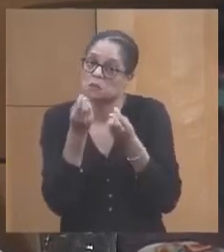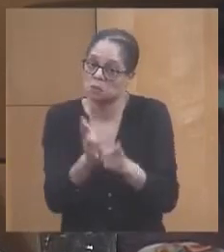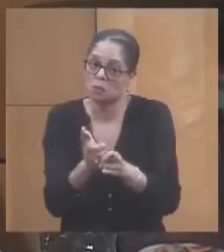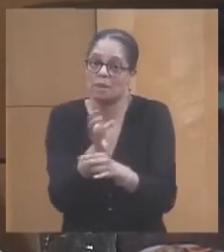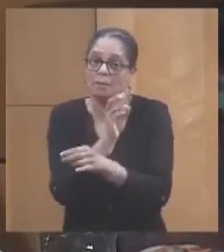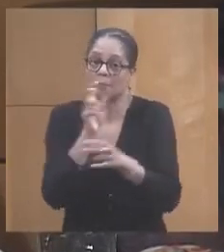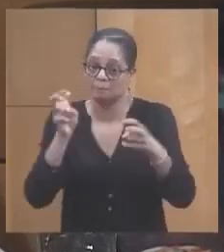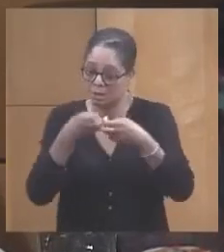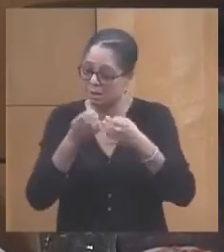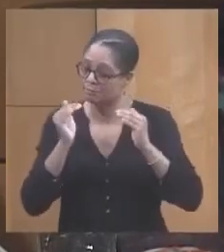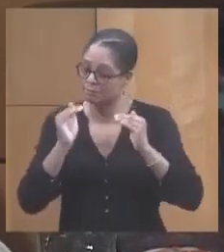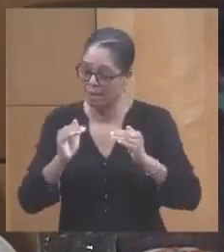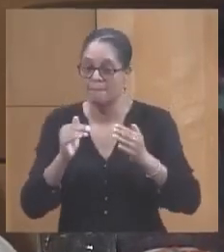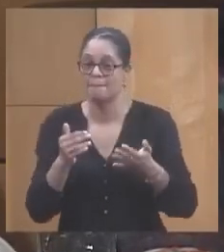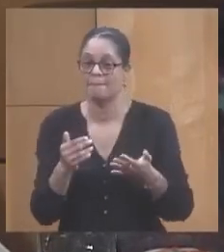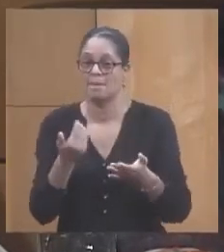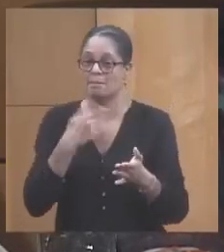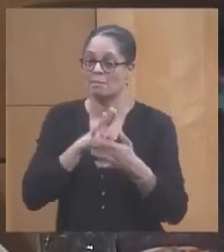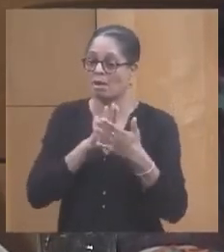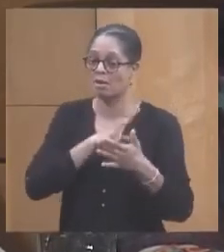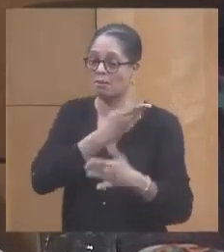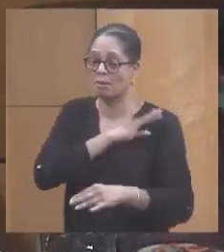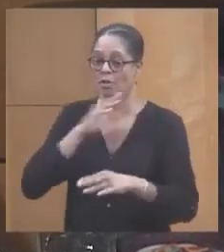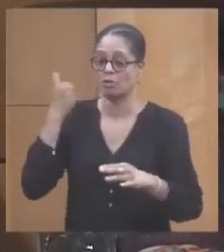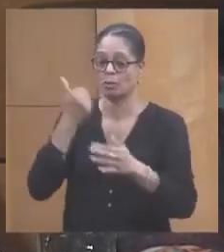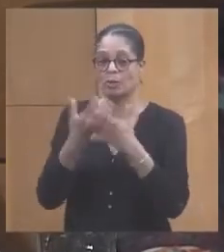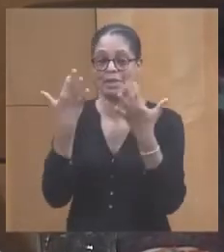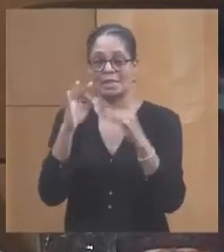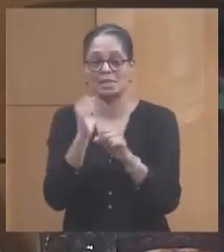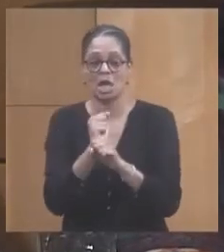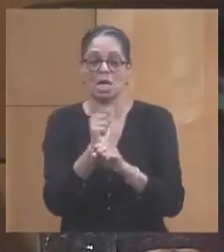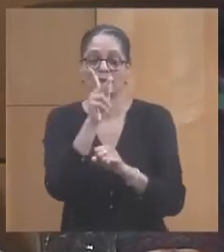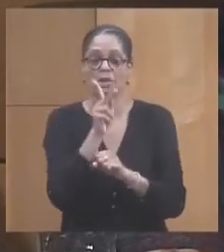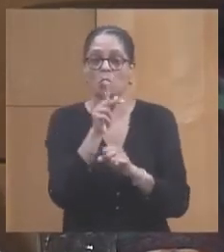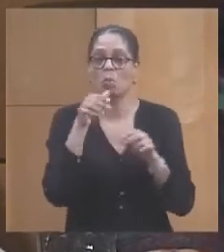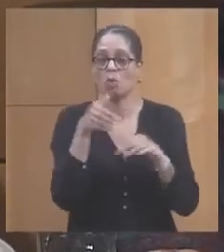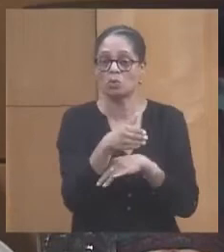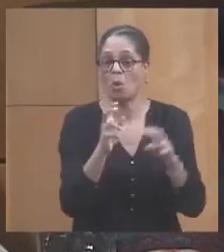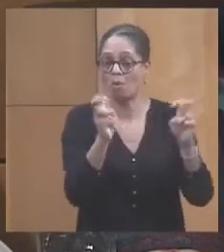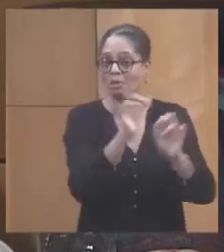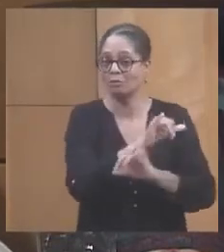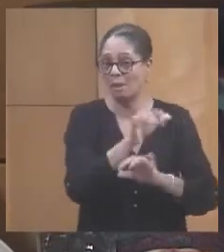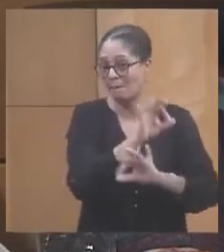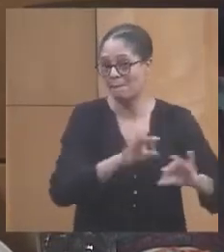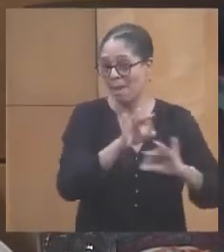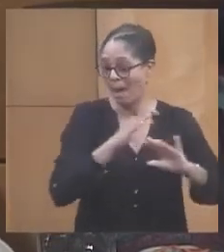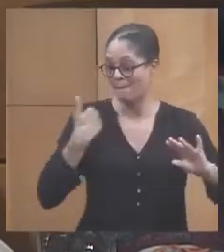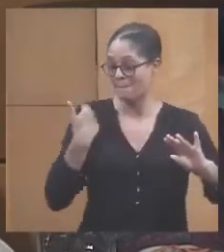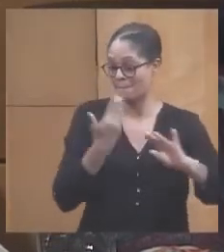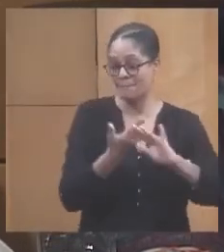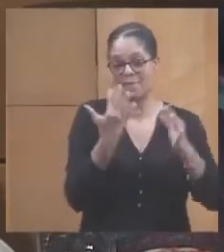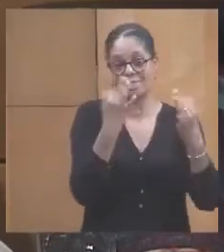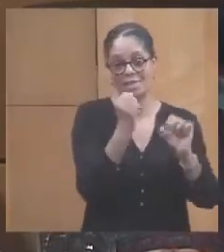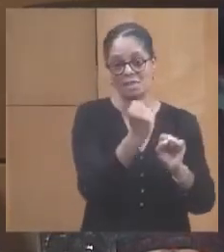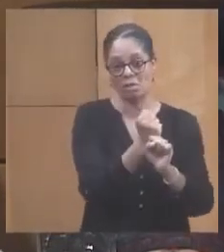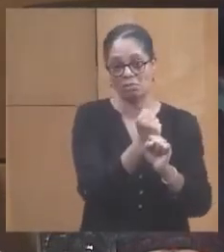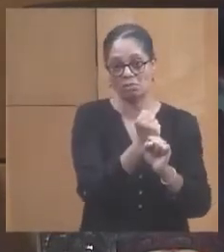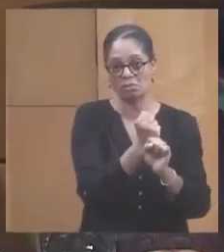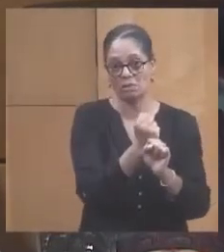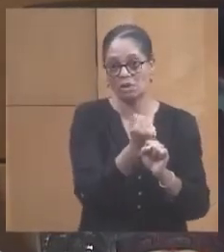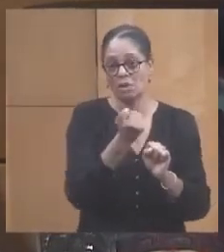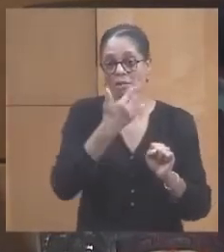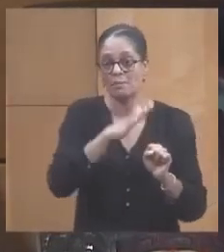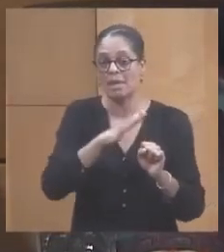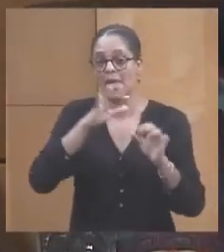prix parce que depuis dix ans, le prix du kilo de poisson n'a pas augmenté. Et pourtant, les consommables ne font qu